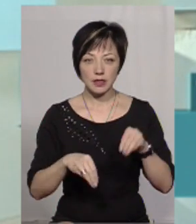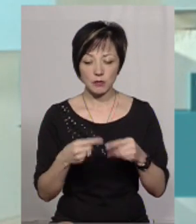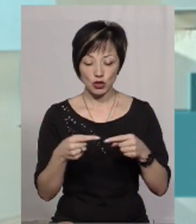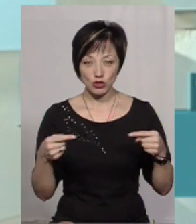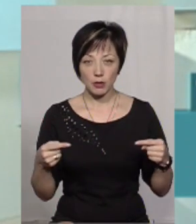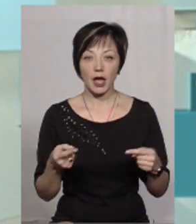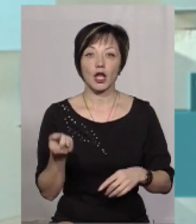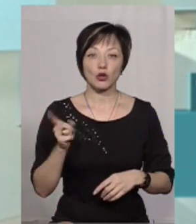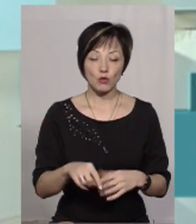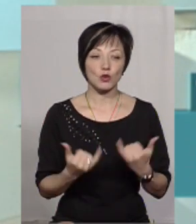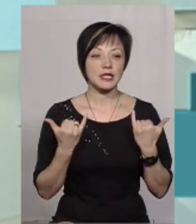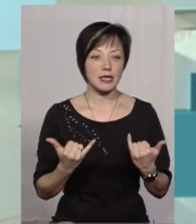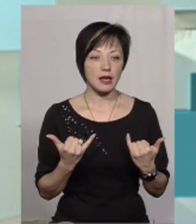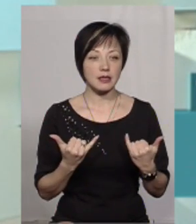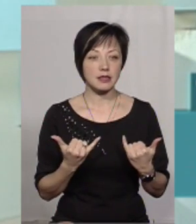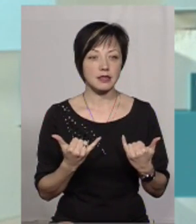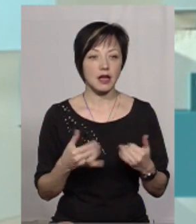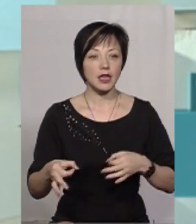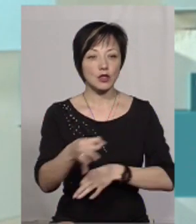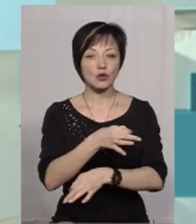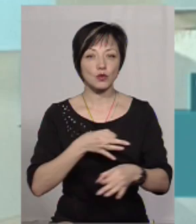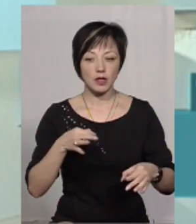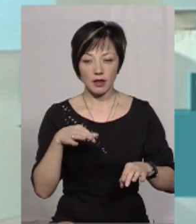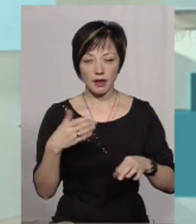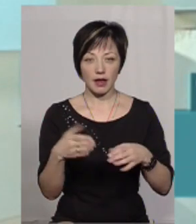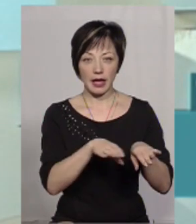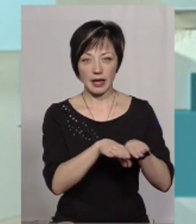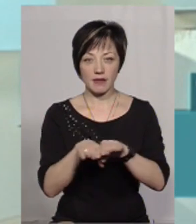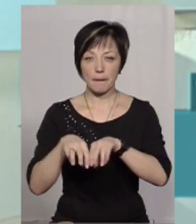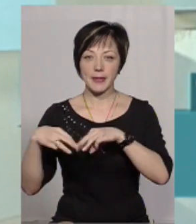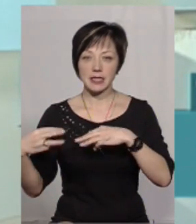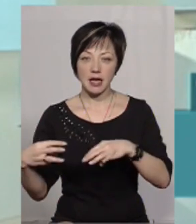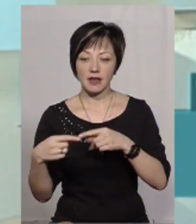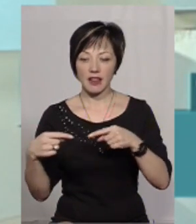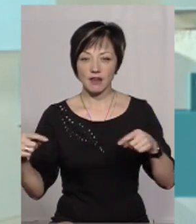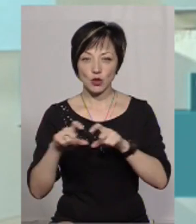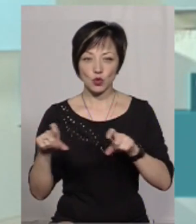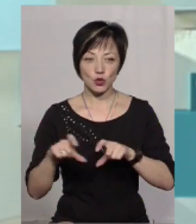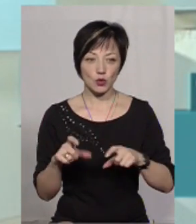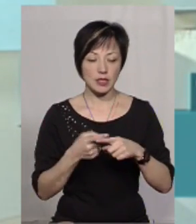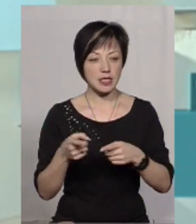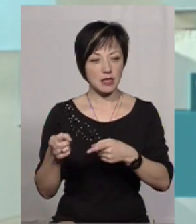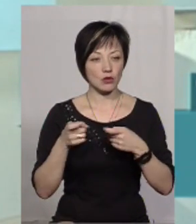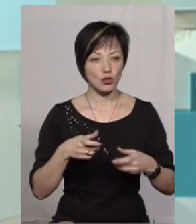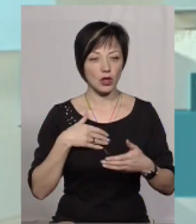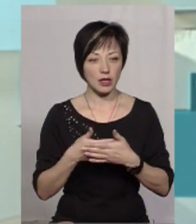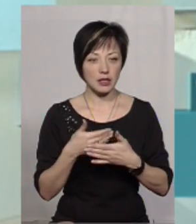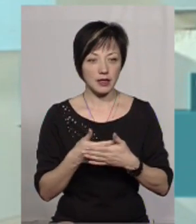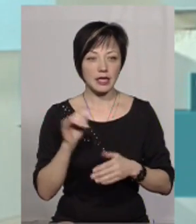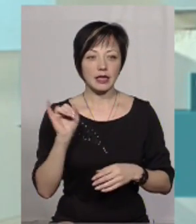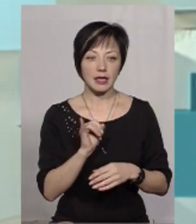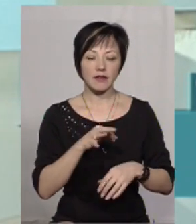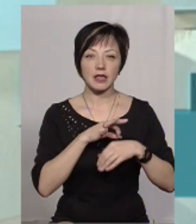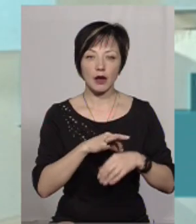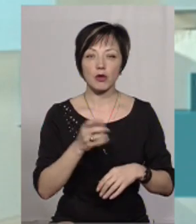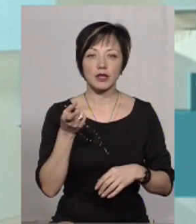І тому ми зараз не тільки ведемо цю дискусію на двосторонньому рівні, от Міністерство інфраструктури, це залучено активно, а